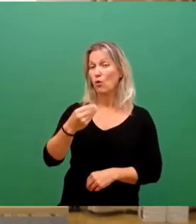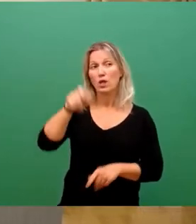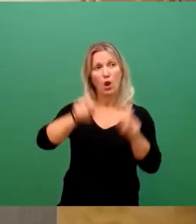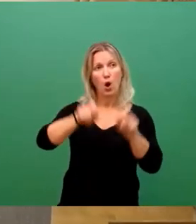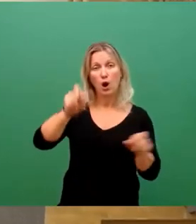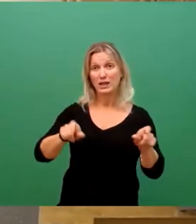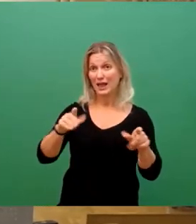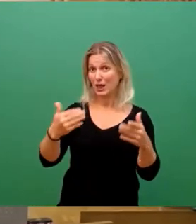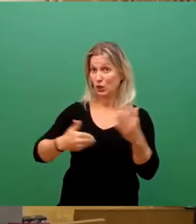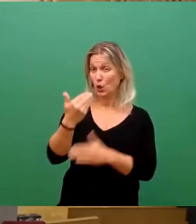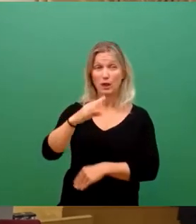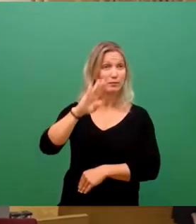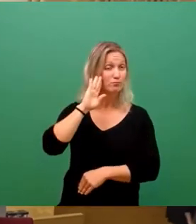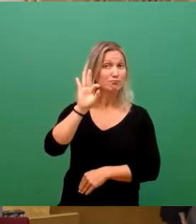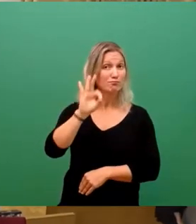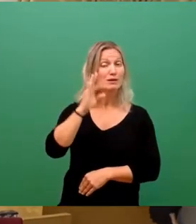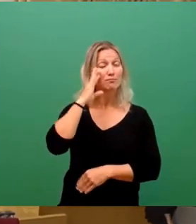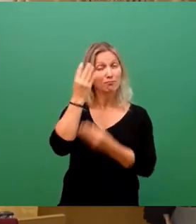diesen erfreulichen Nachrichten erführen.